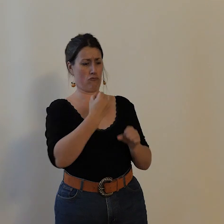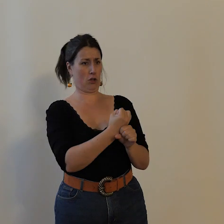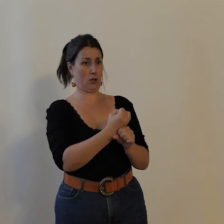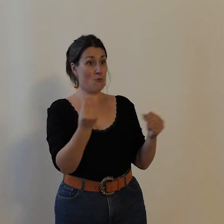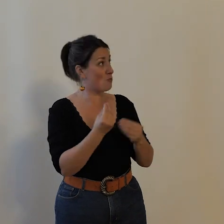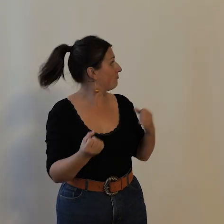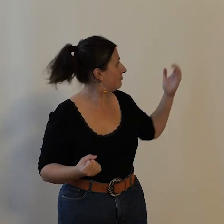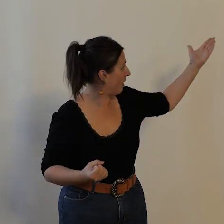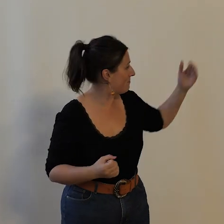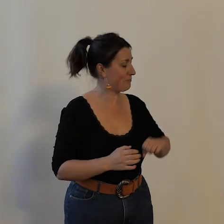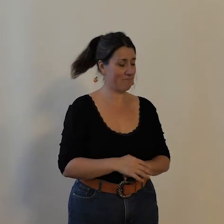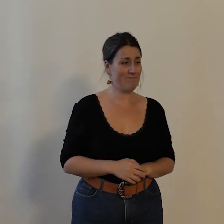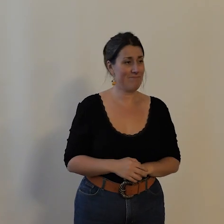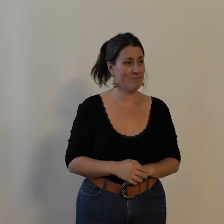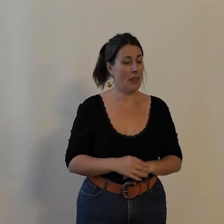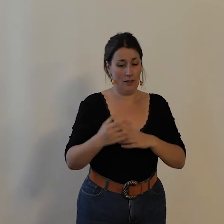l'antenne